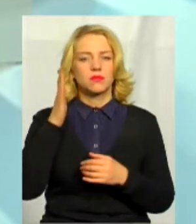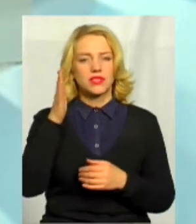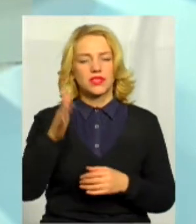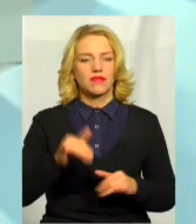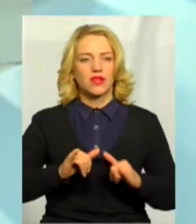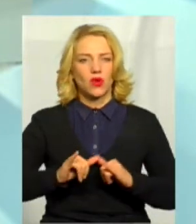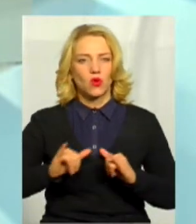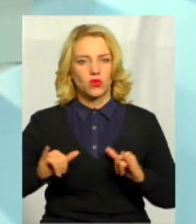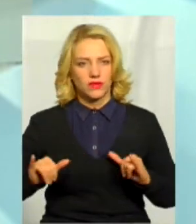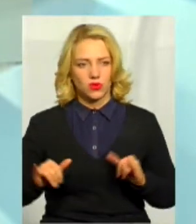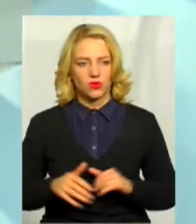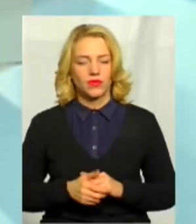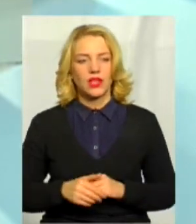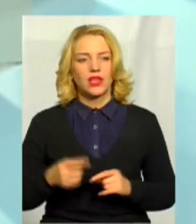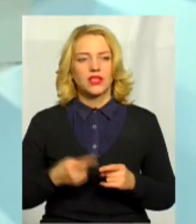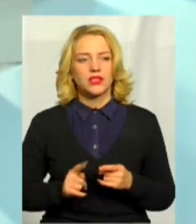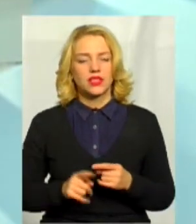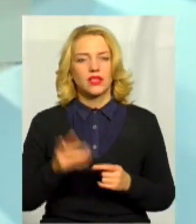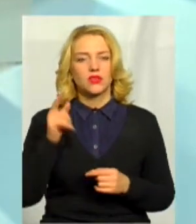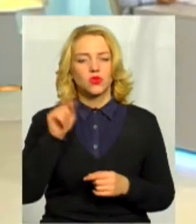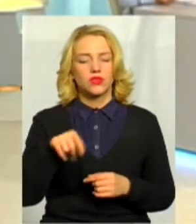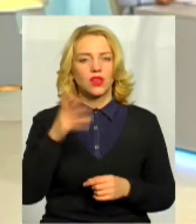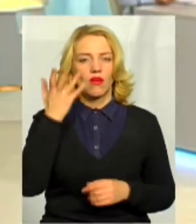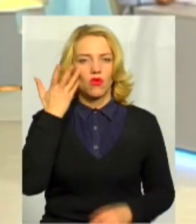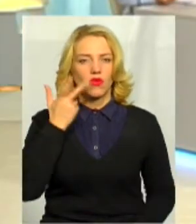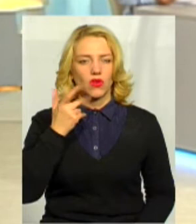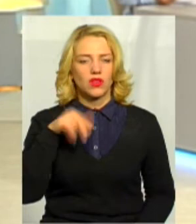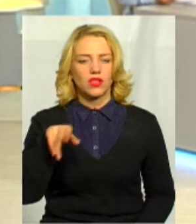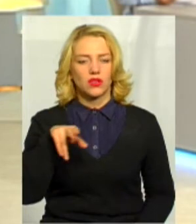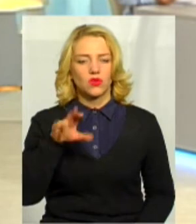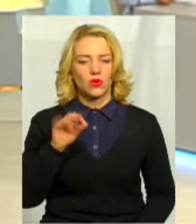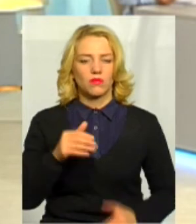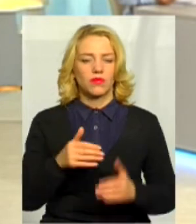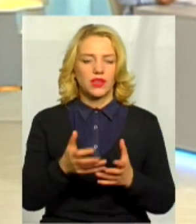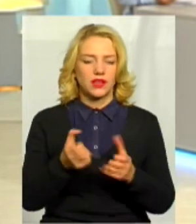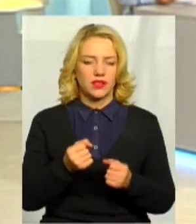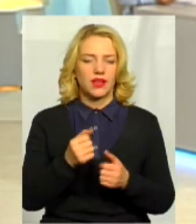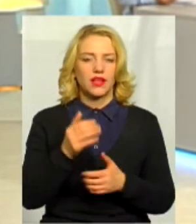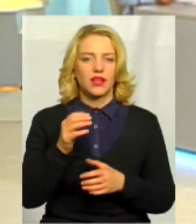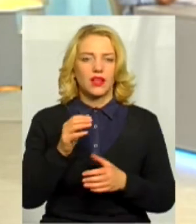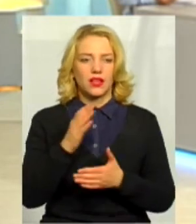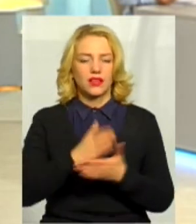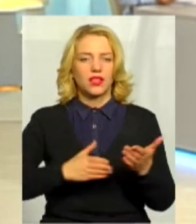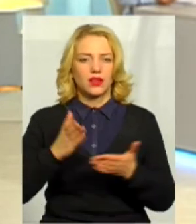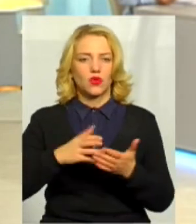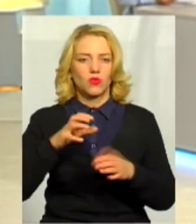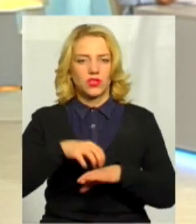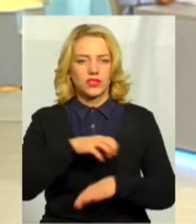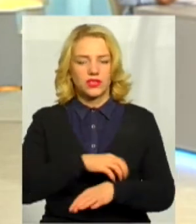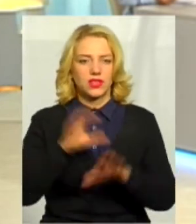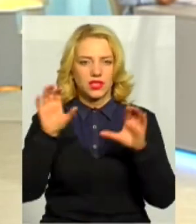розвитку? Це тоді, коли вже до прийняття декомунізаційних законів було